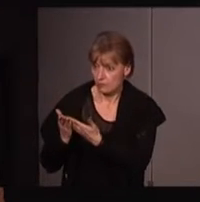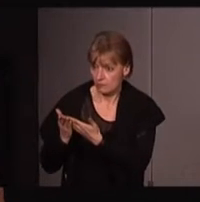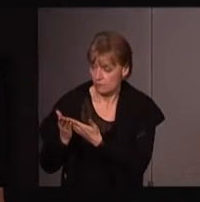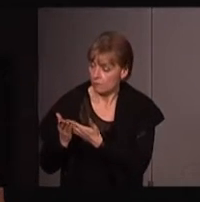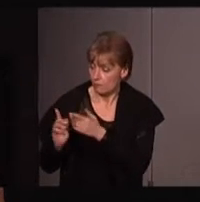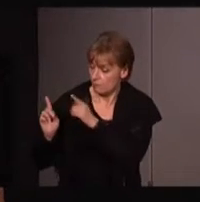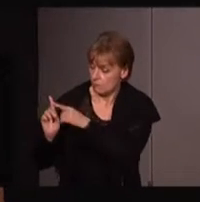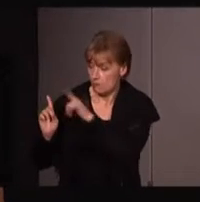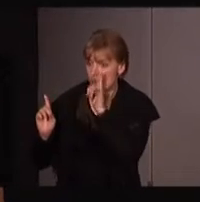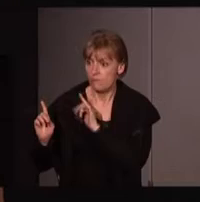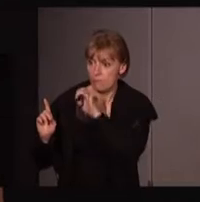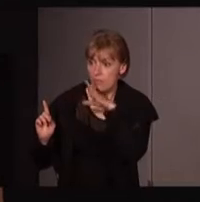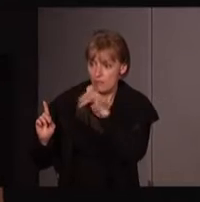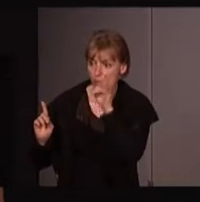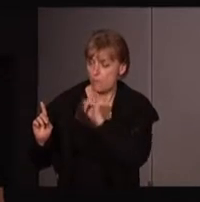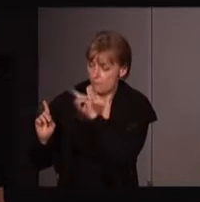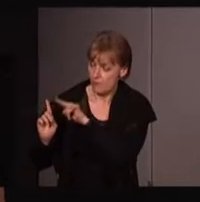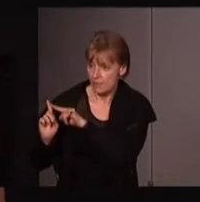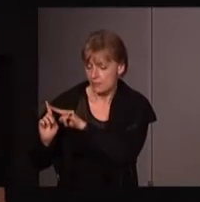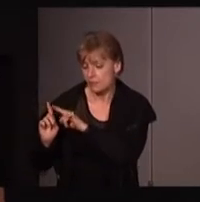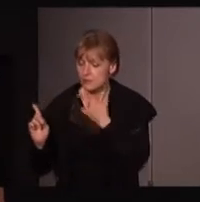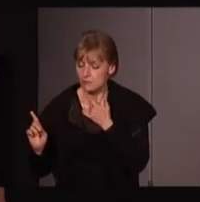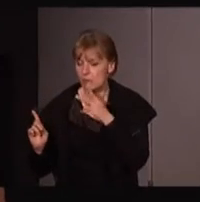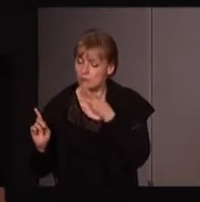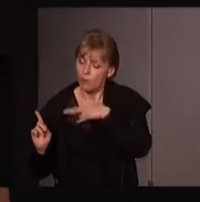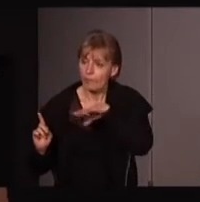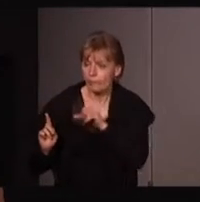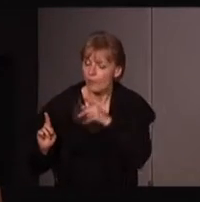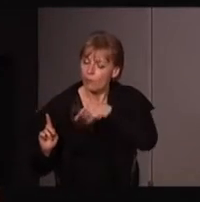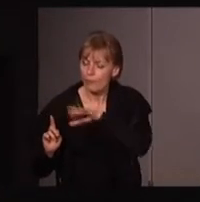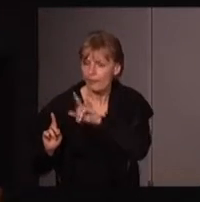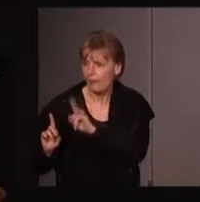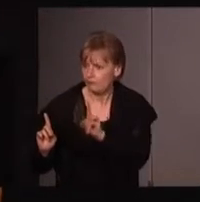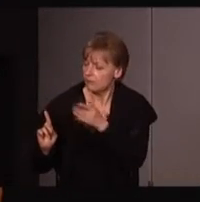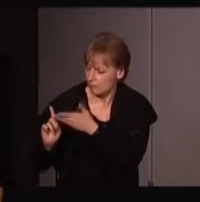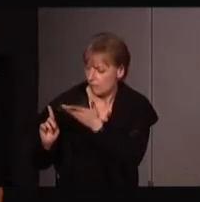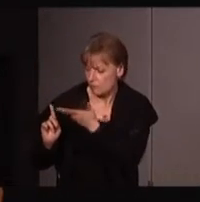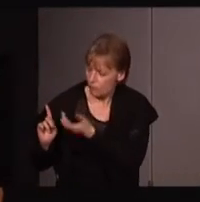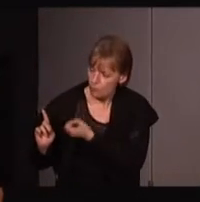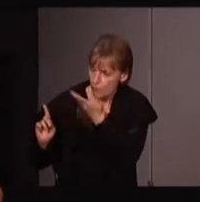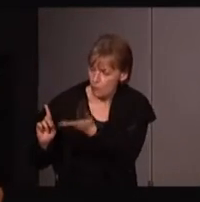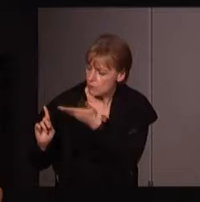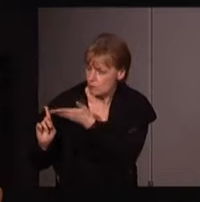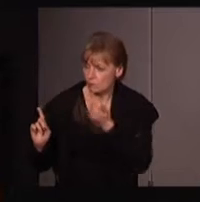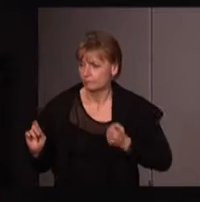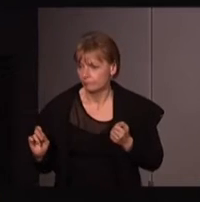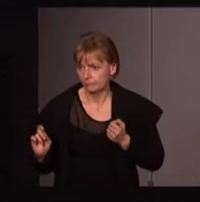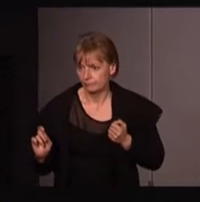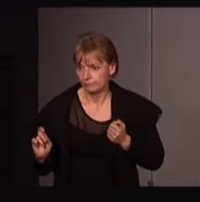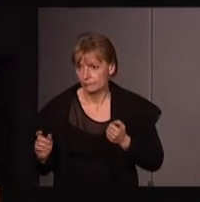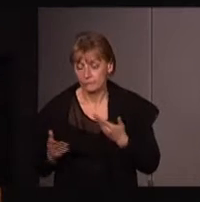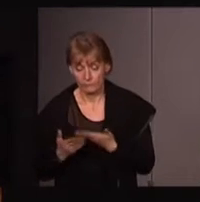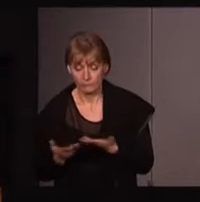une éco-féministe non-néo-payenne ou matérialiste, athée, comme Ines Traking, il